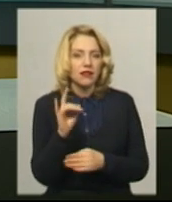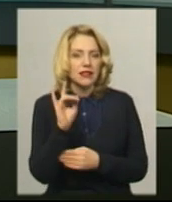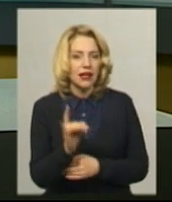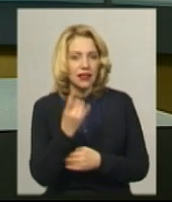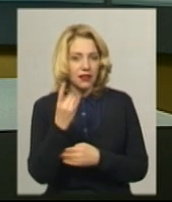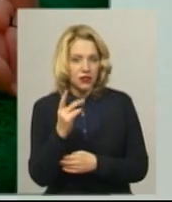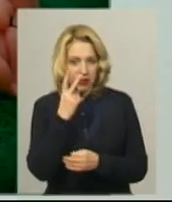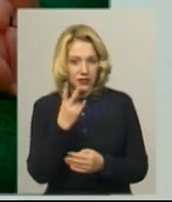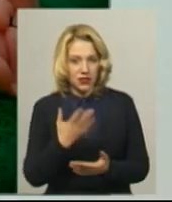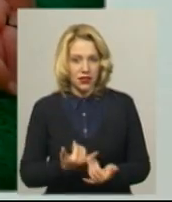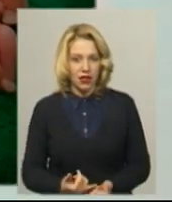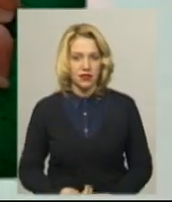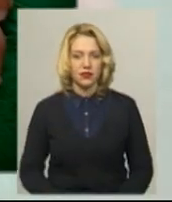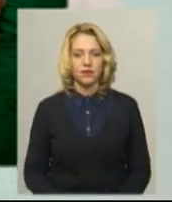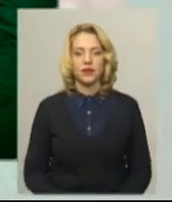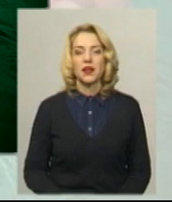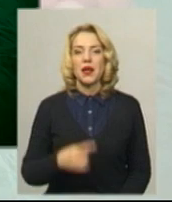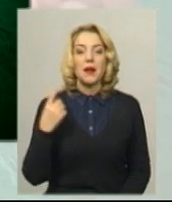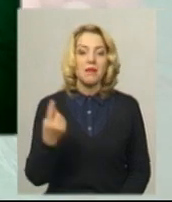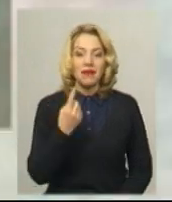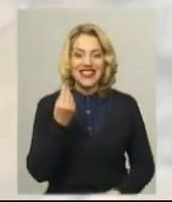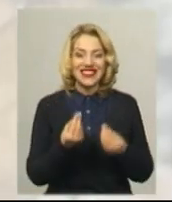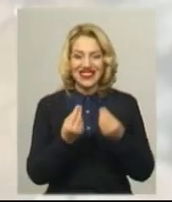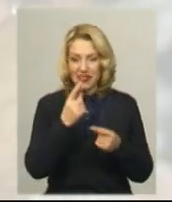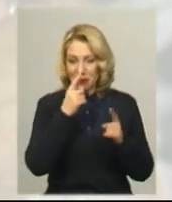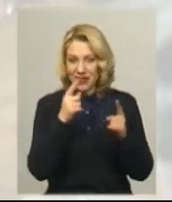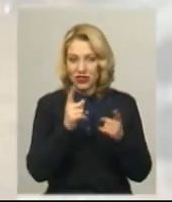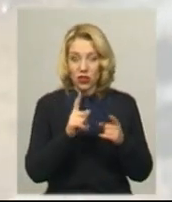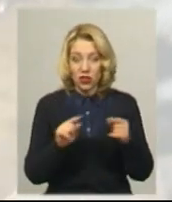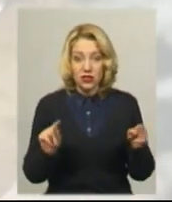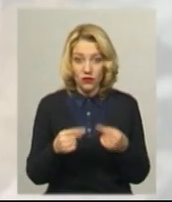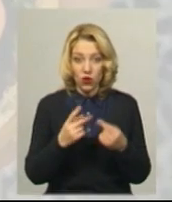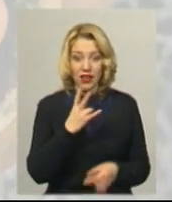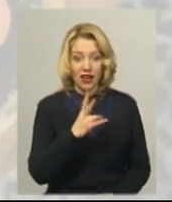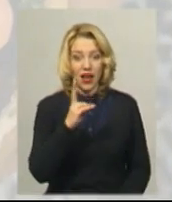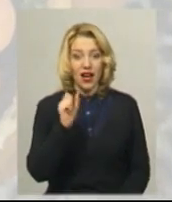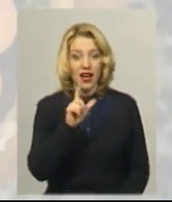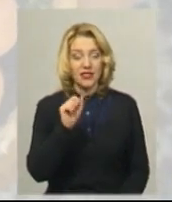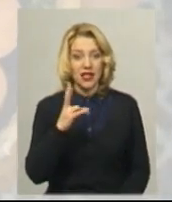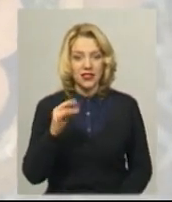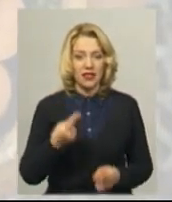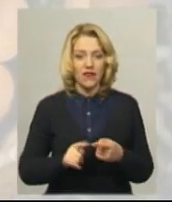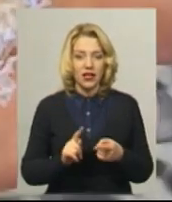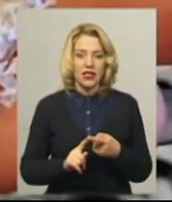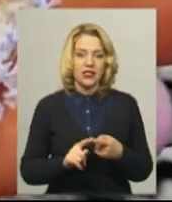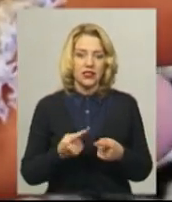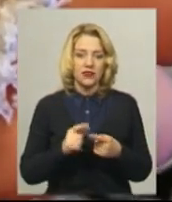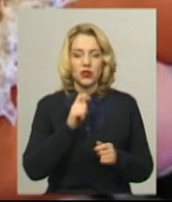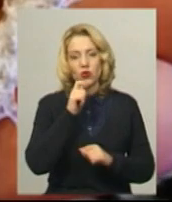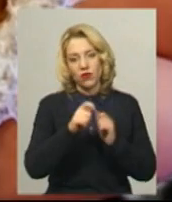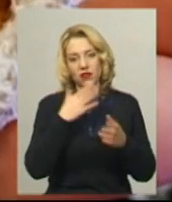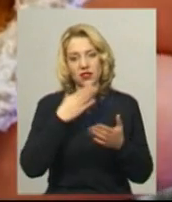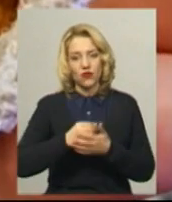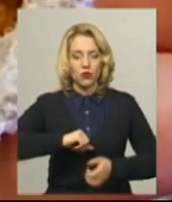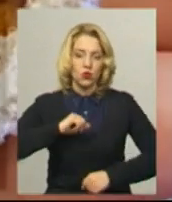Боровець Перші іграшки в мініатюрі, які почала створювати Наталя Казанцева-Примак – це пупси Вона їх дарувала своїм друзям та